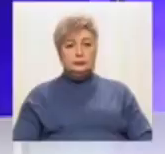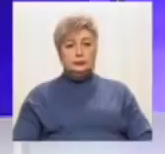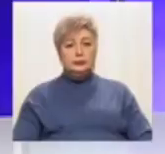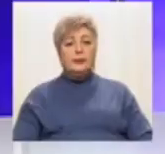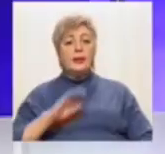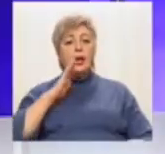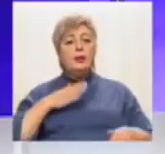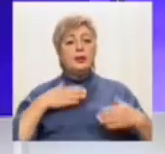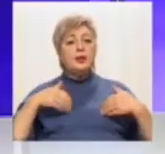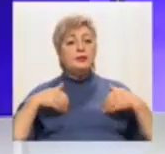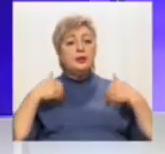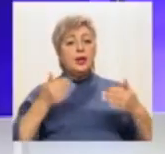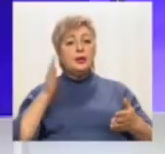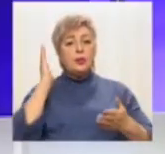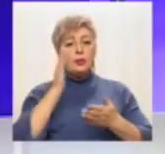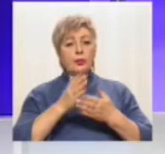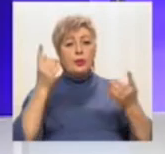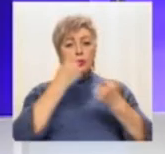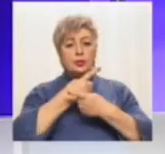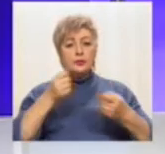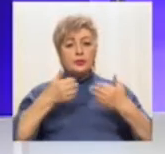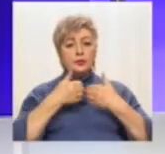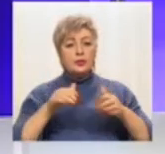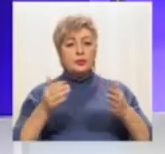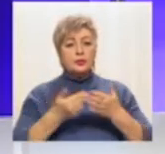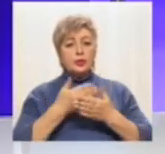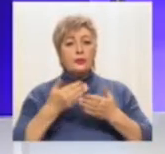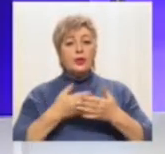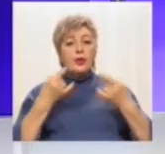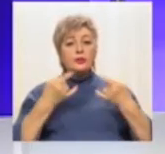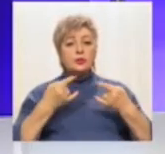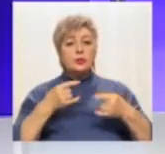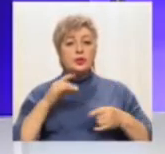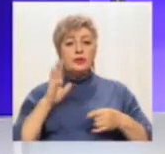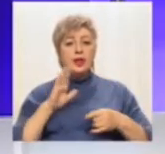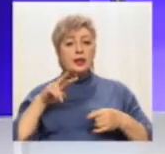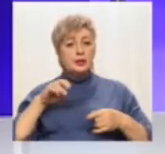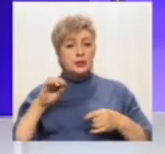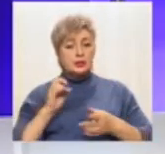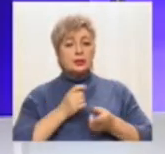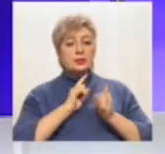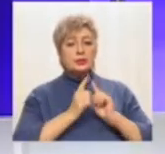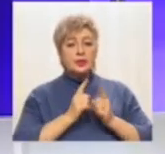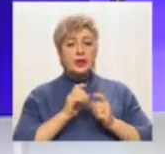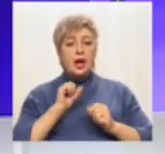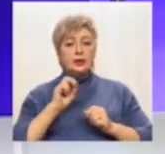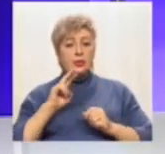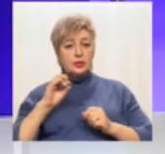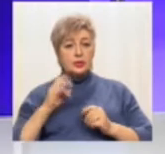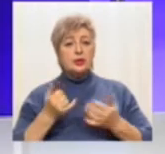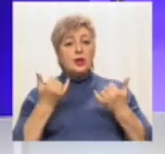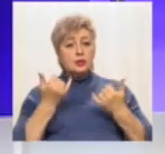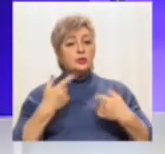Мої вітання у прямому ефірі випуск новин. У студії Віталій Лисенко сурдопереклад Ганна Костікова. І у цьому